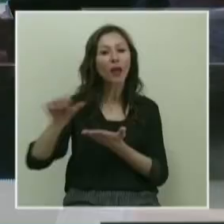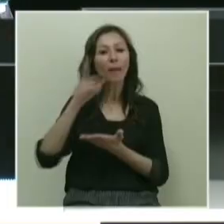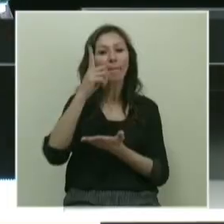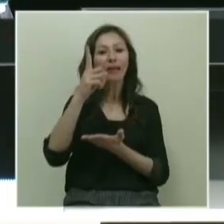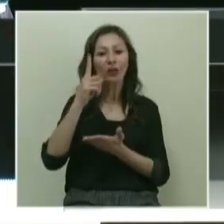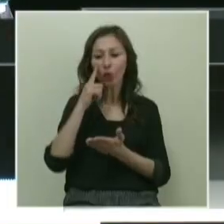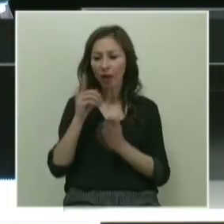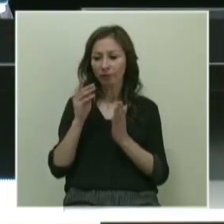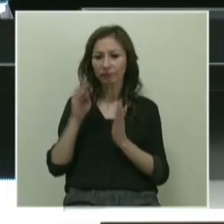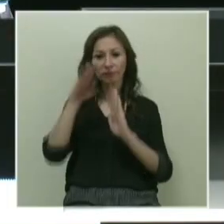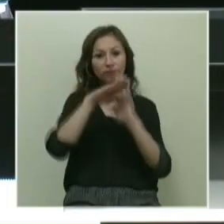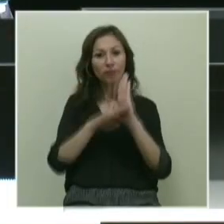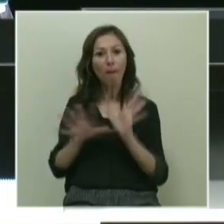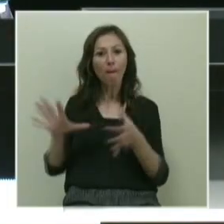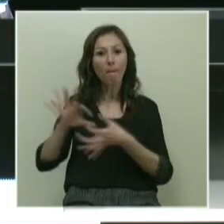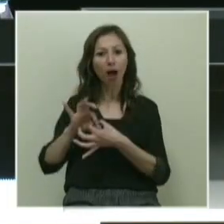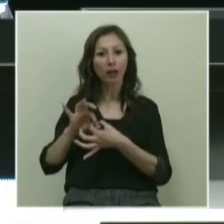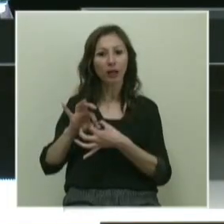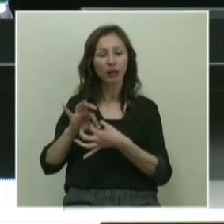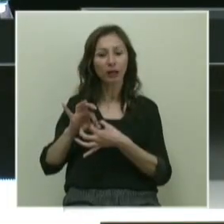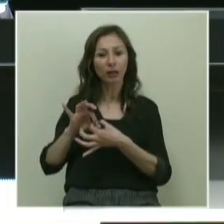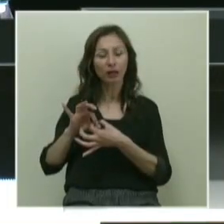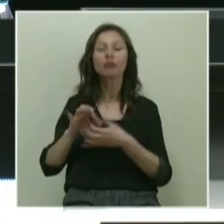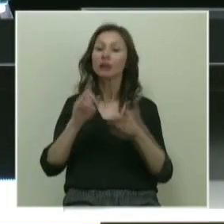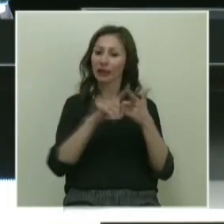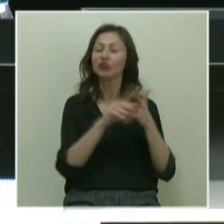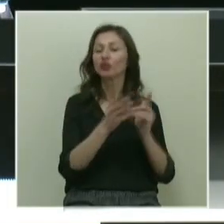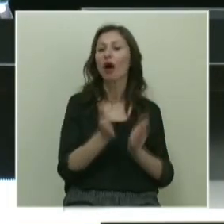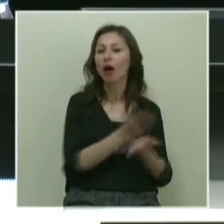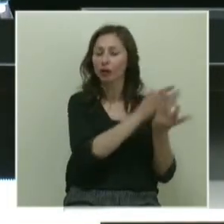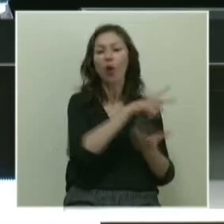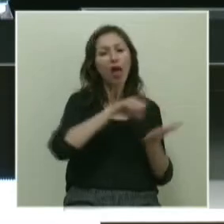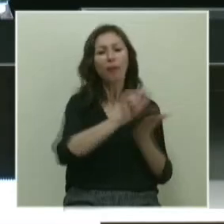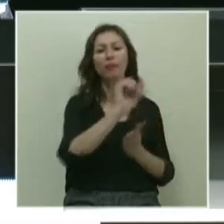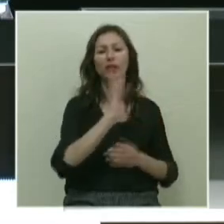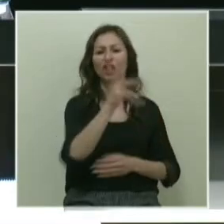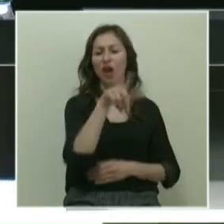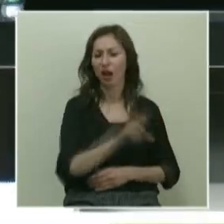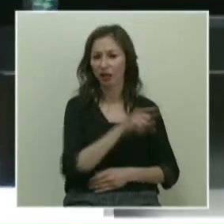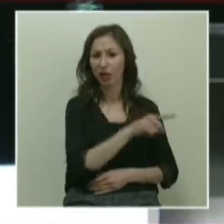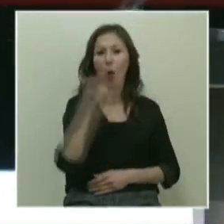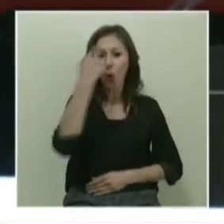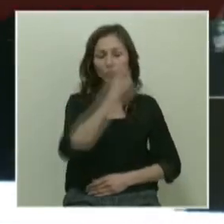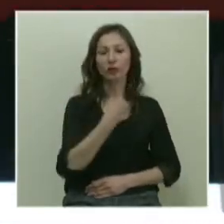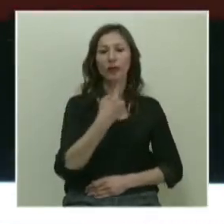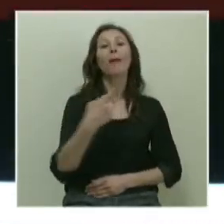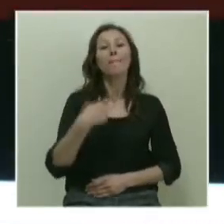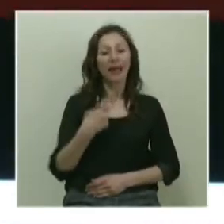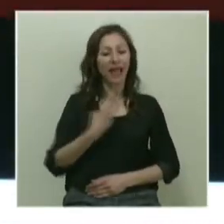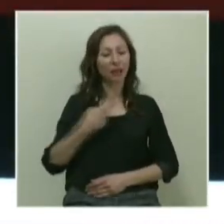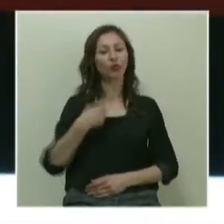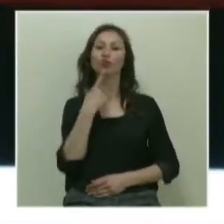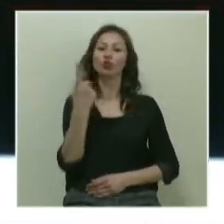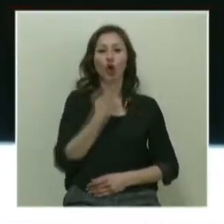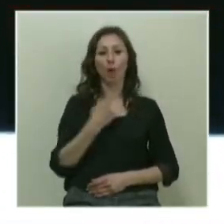koşula bağlıdır. Termodünemin ikinci ısısı hariç. O her koşulda geçerlidir. O yüzden ben kendime şunu